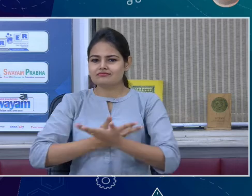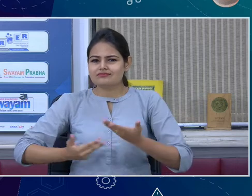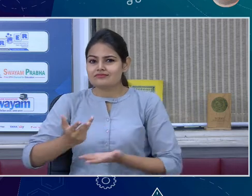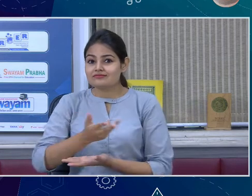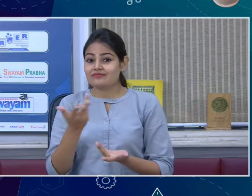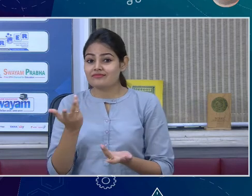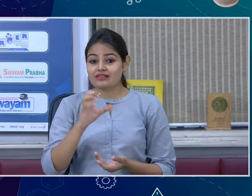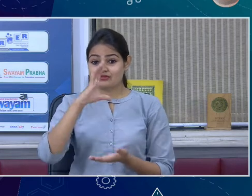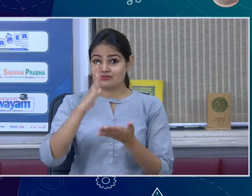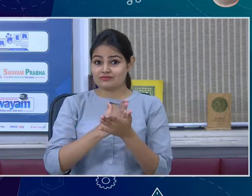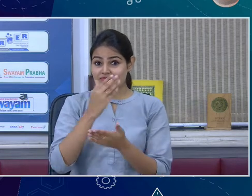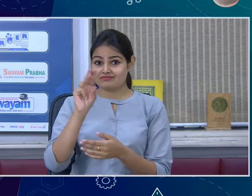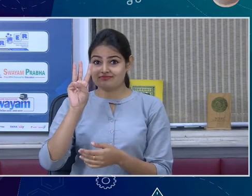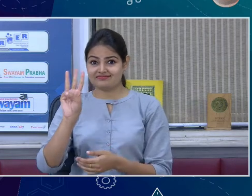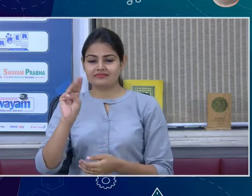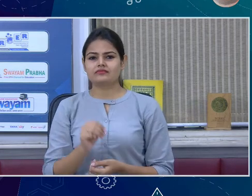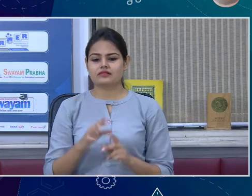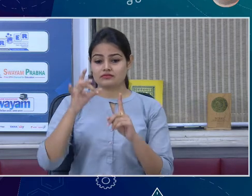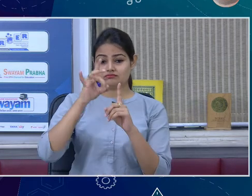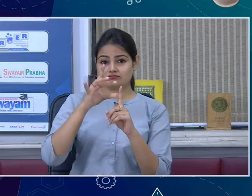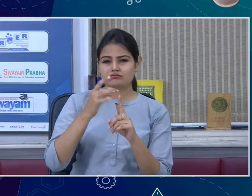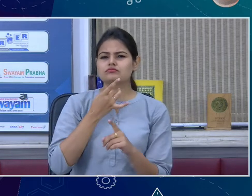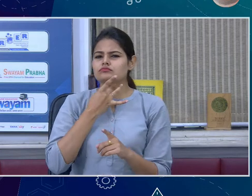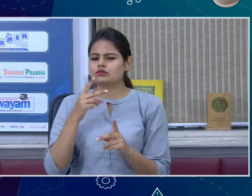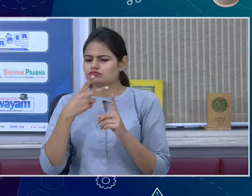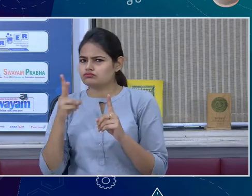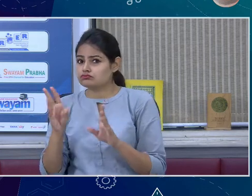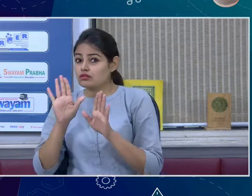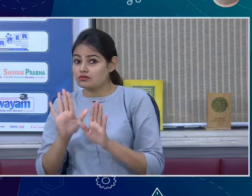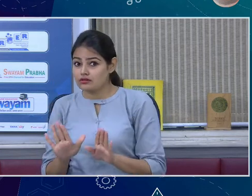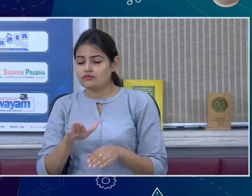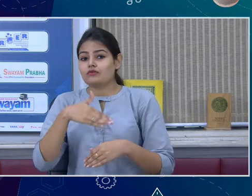number 3, metals and non-metals क्या आज इसमें है पढ़ने के लिए बच्चों के लिए